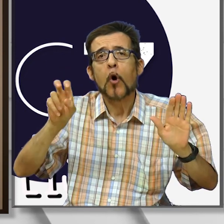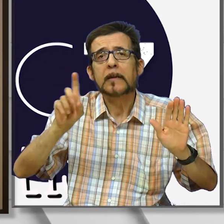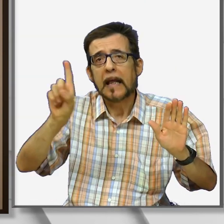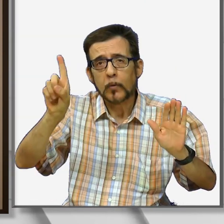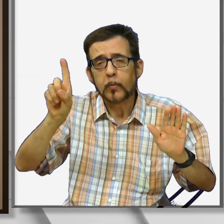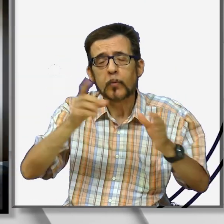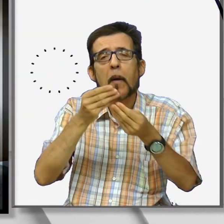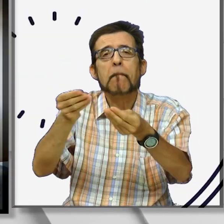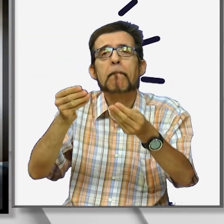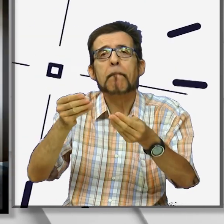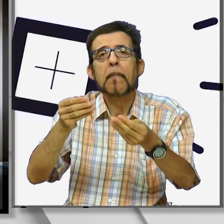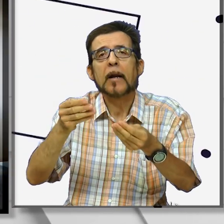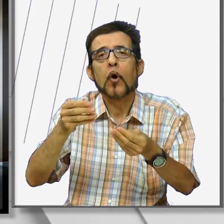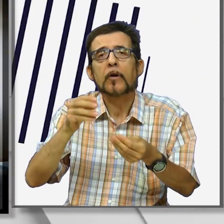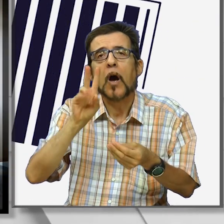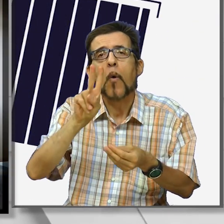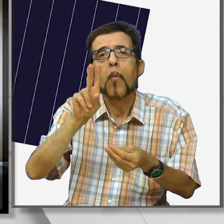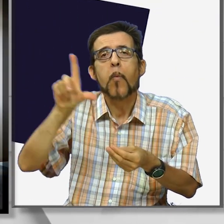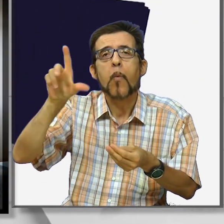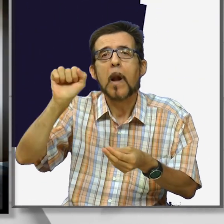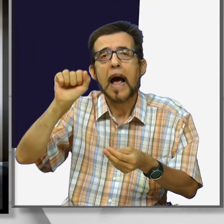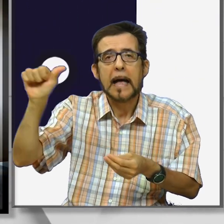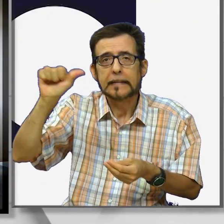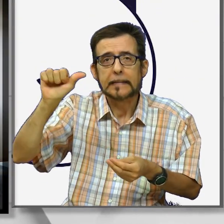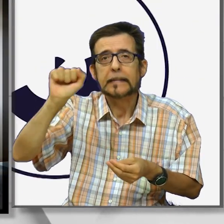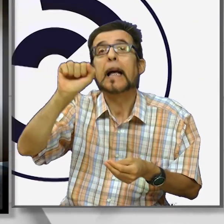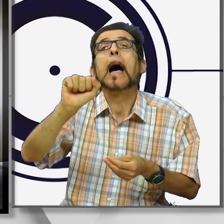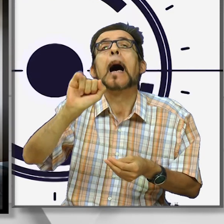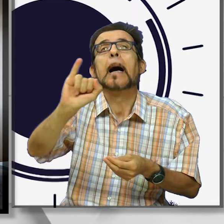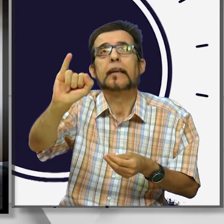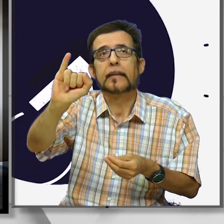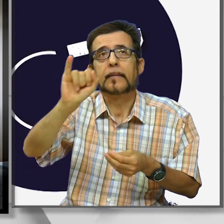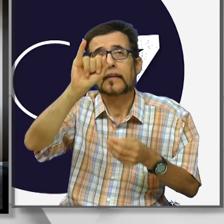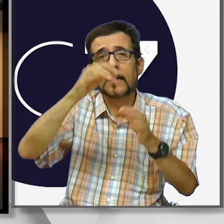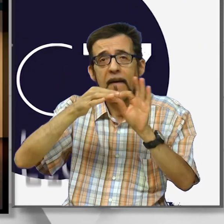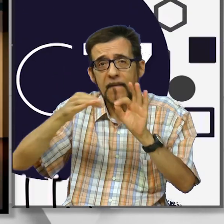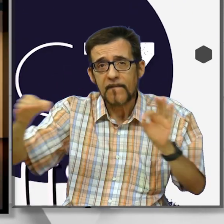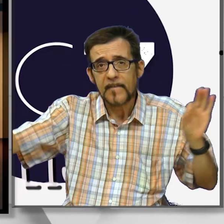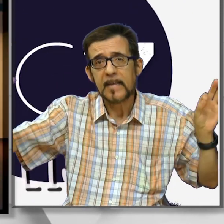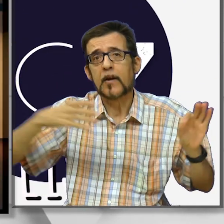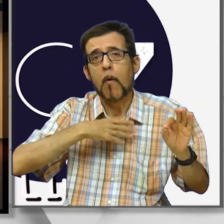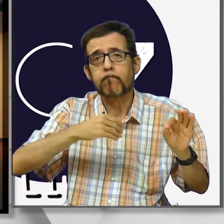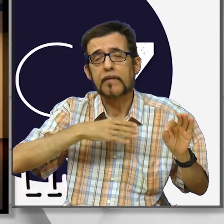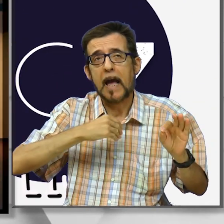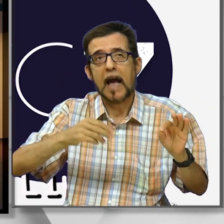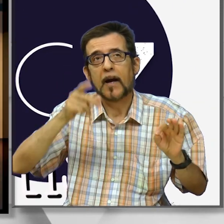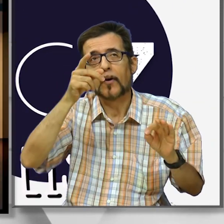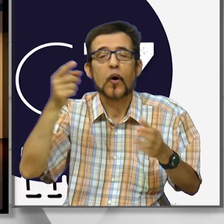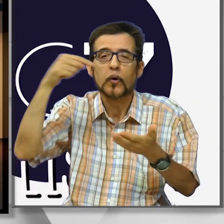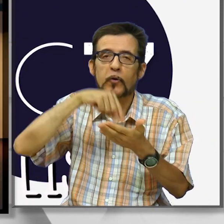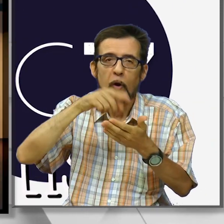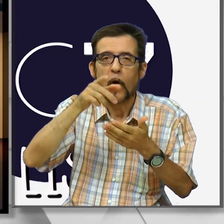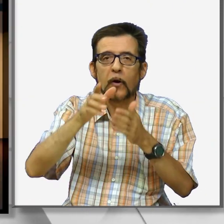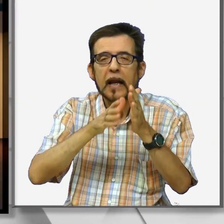parrocchia di Ula Sai, suo paese natale. Con lo stesso filo bianco con cui aveva tessuto le scene, l'artista torna su quell'impronte